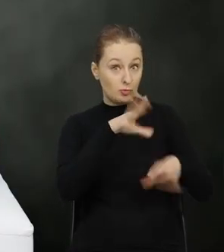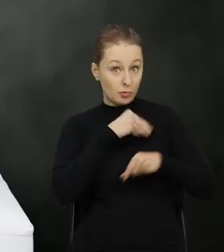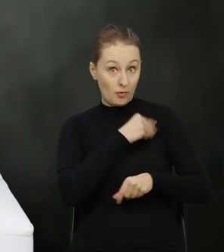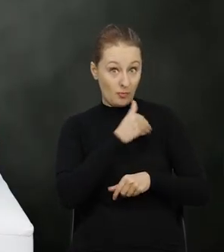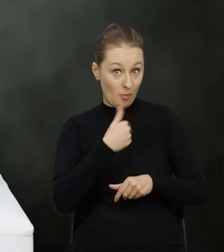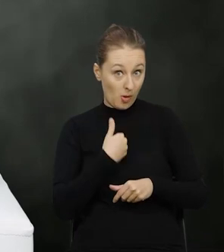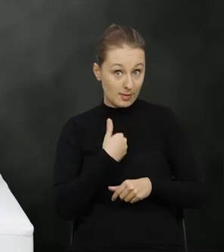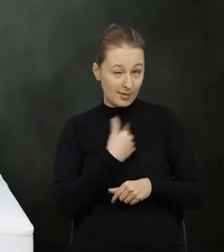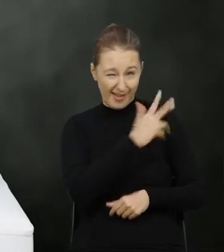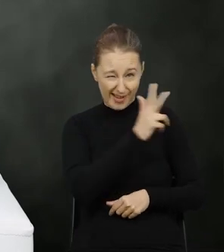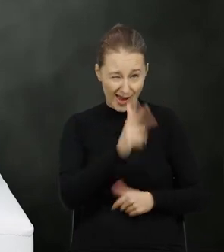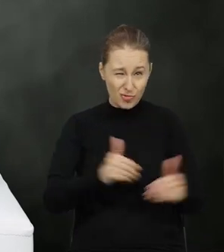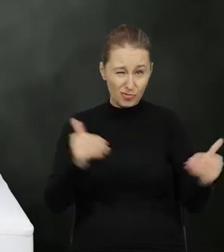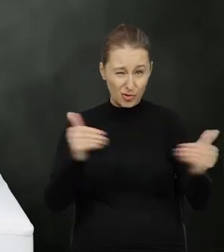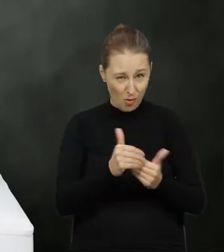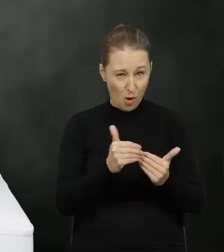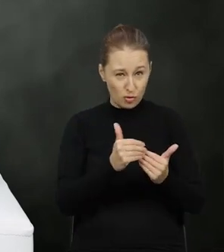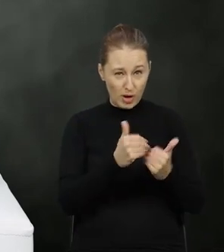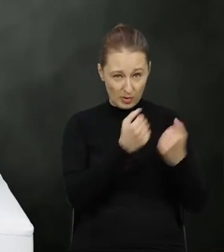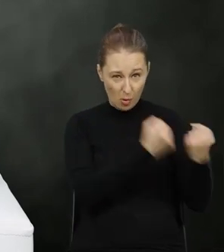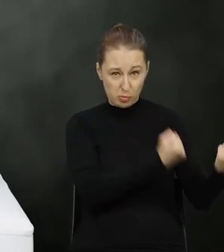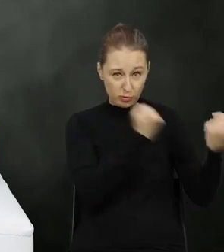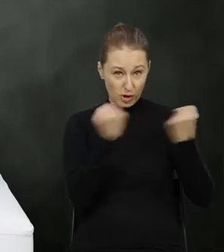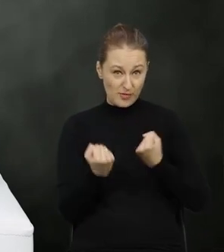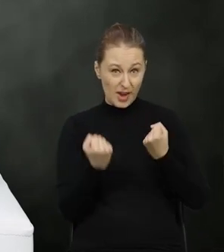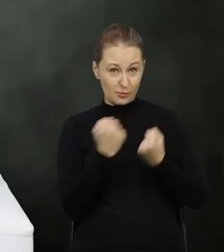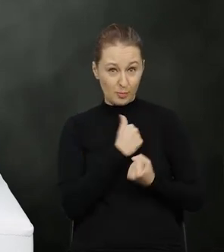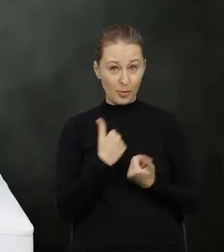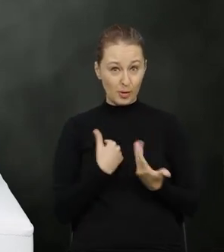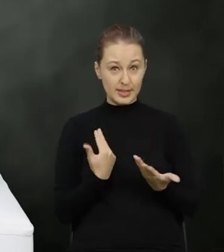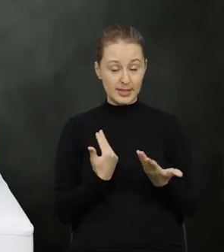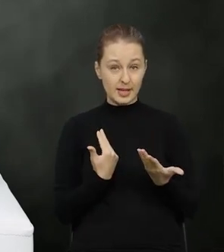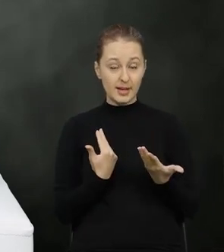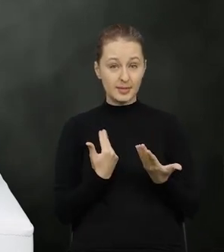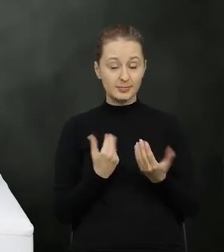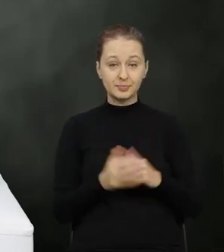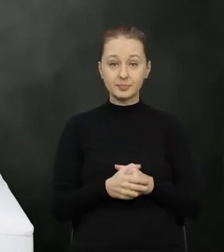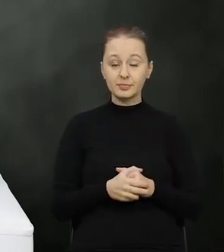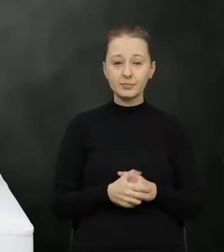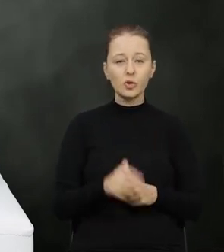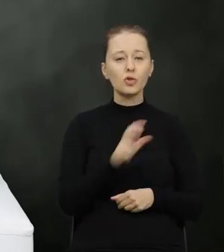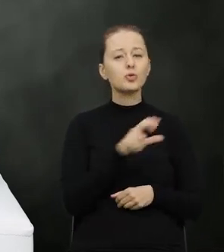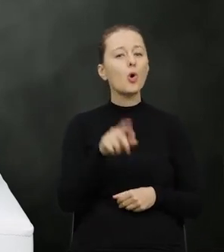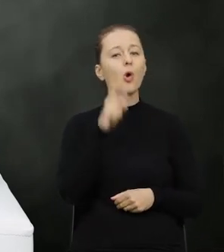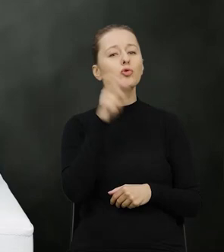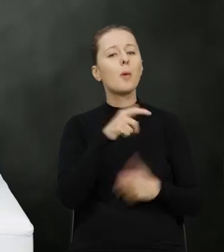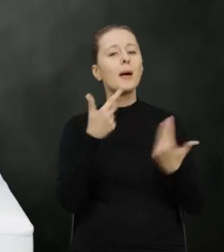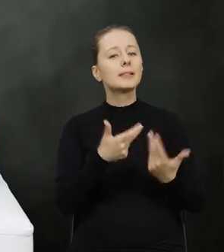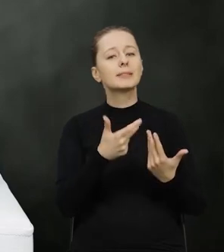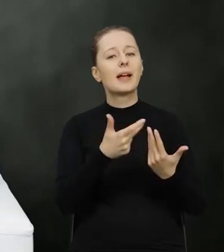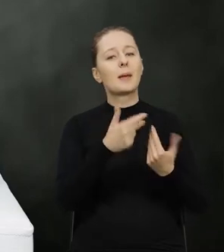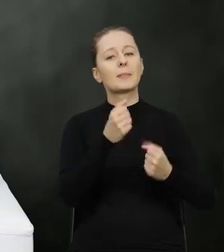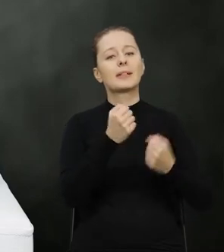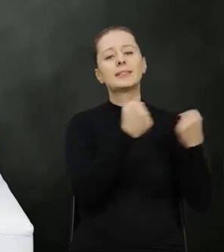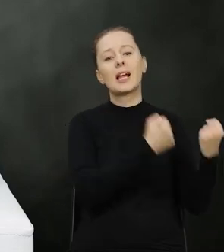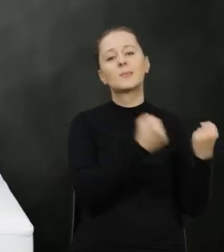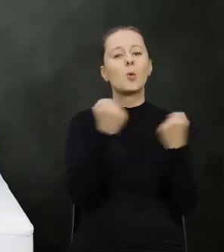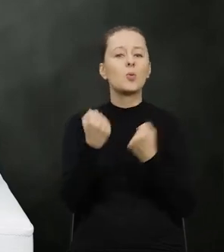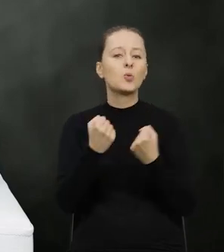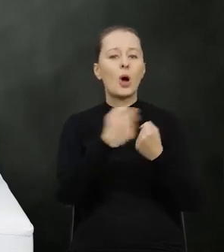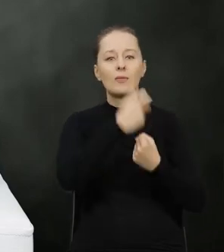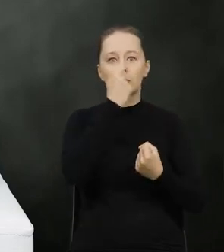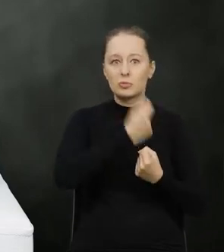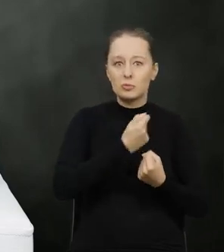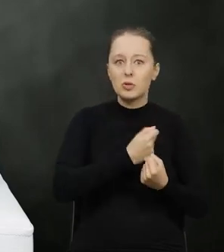kraju, czy każdy może takie odpady do Polski przywieźć? A mianowicie w takim razie, czy ten, kto chce transportować odpady, musi